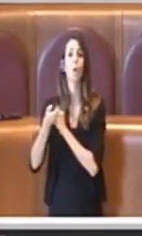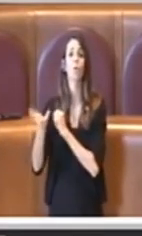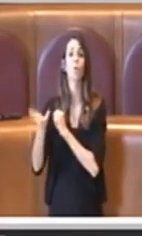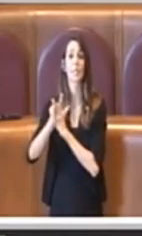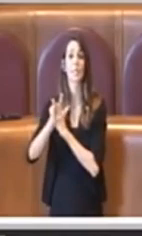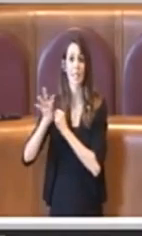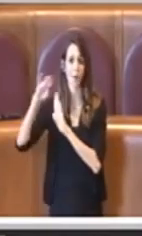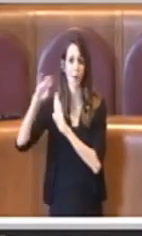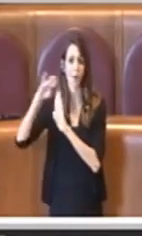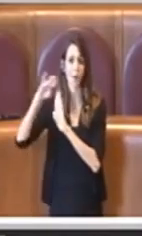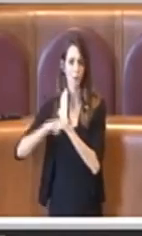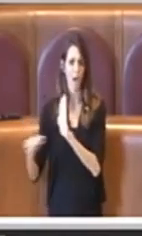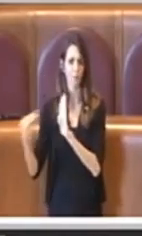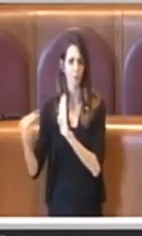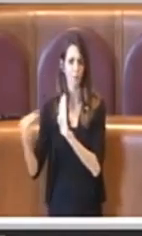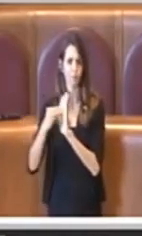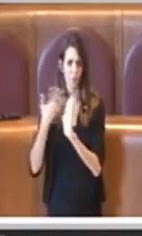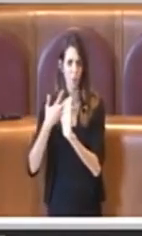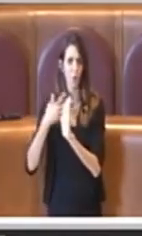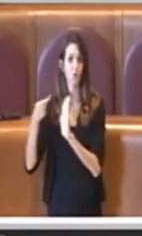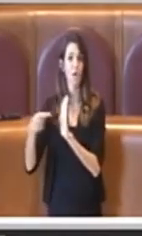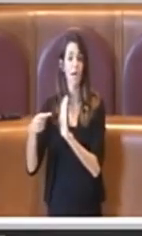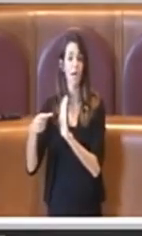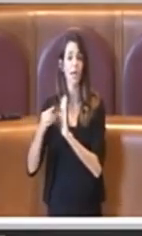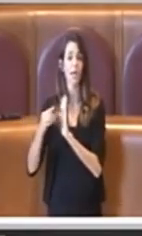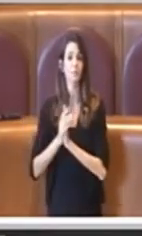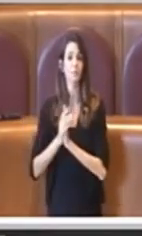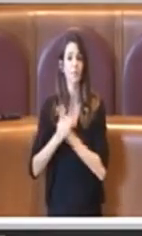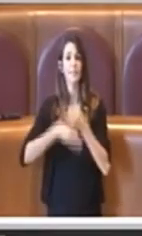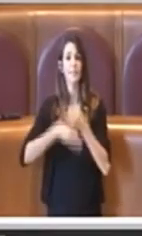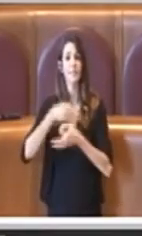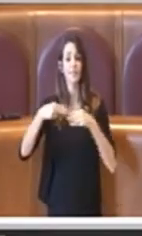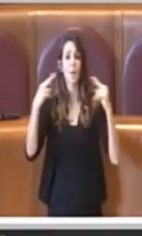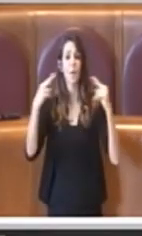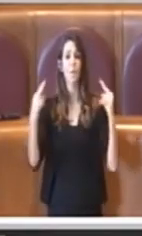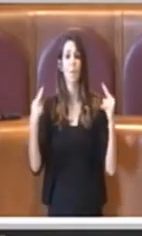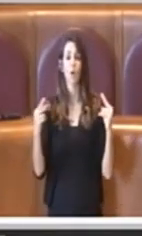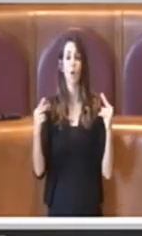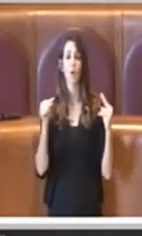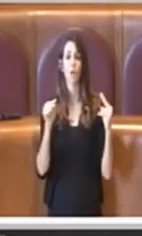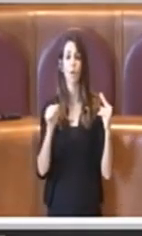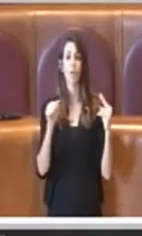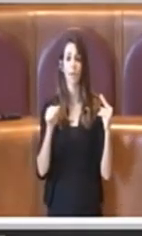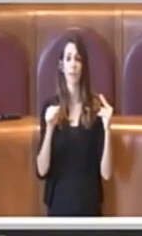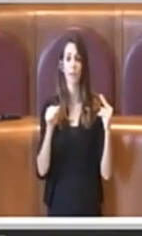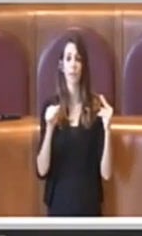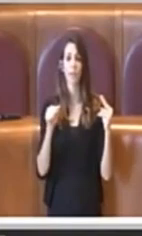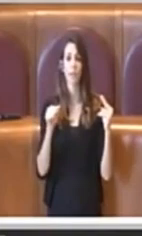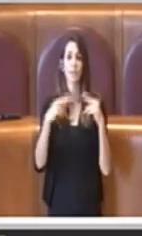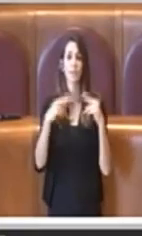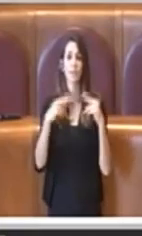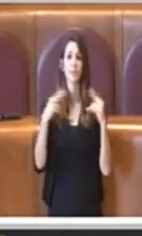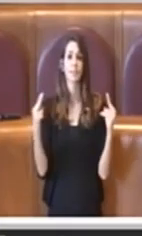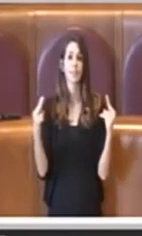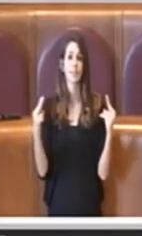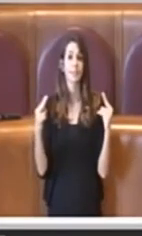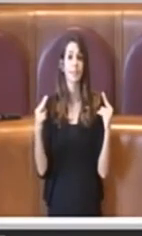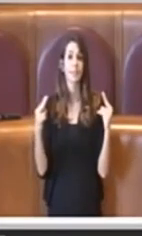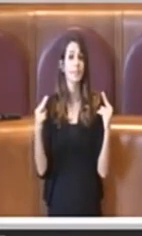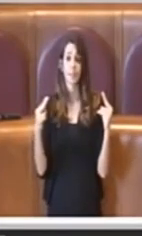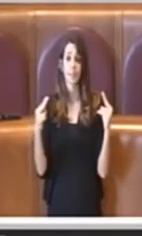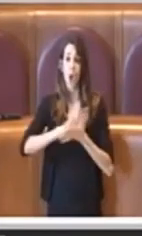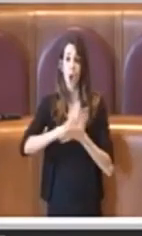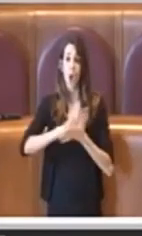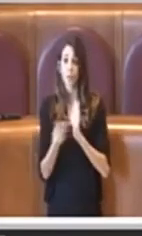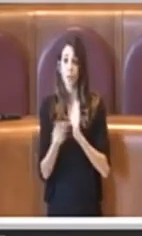piano. Quindi questo ponticello che purtroppo è stato escluso dalla